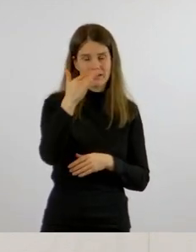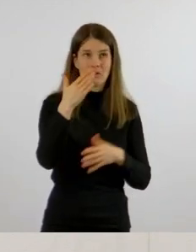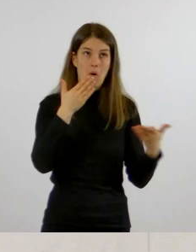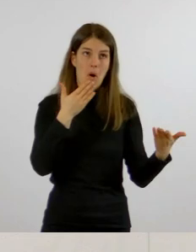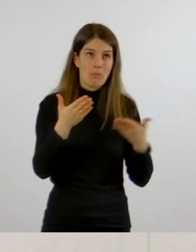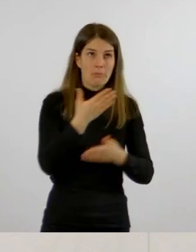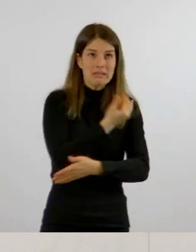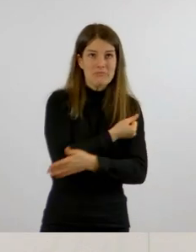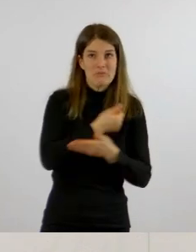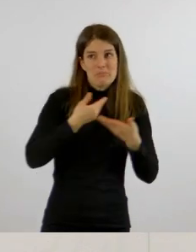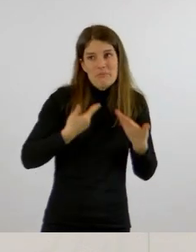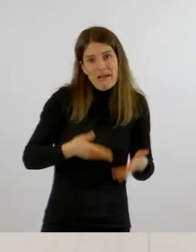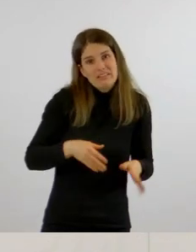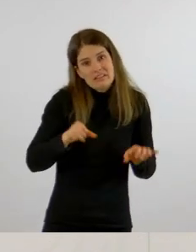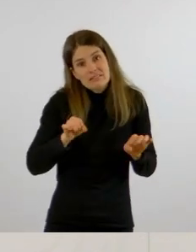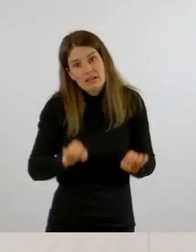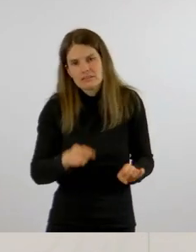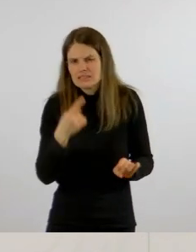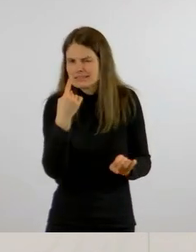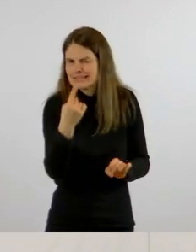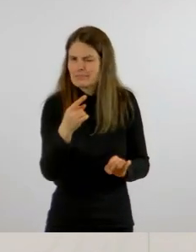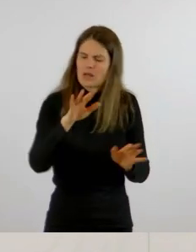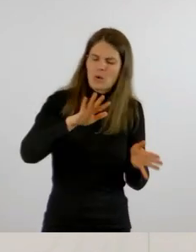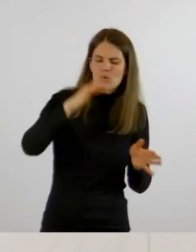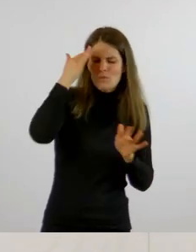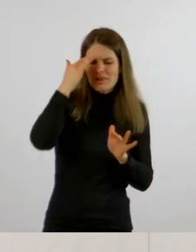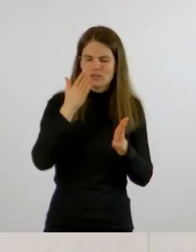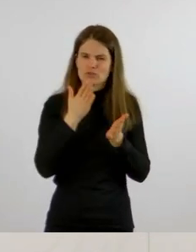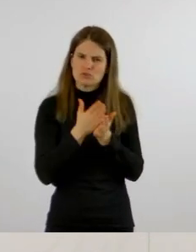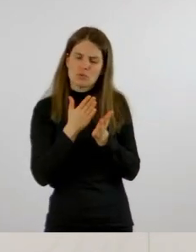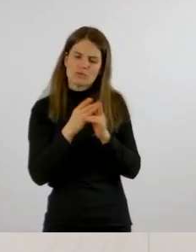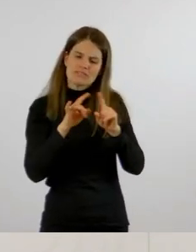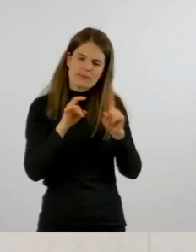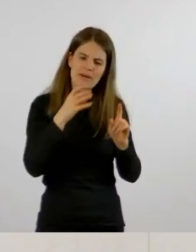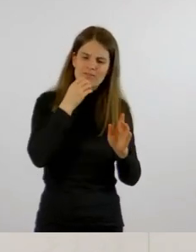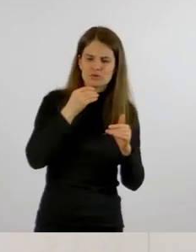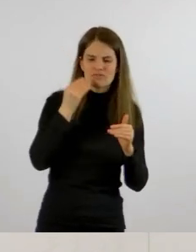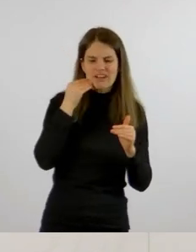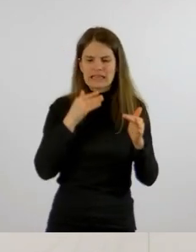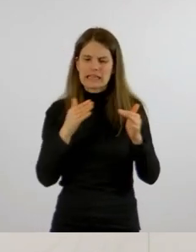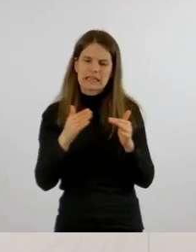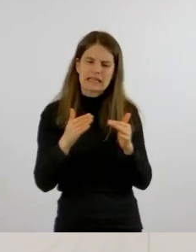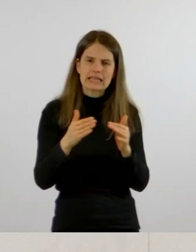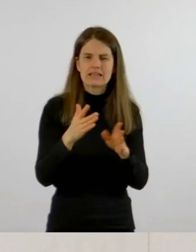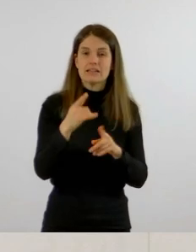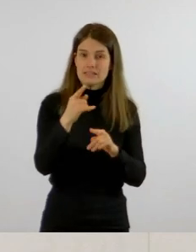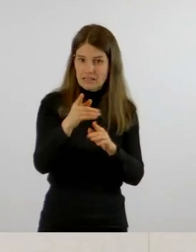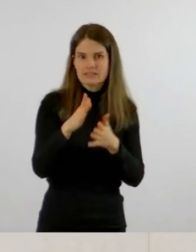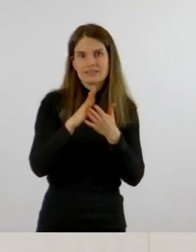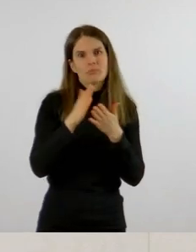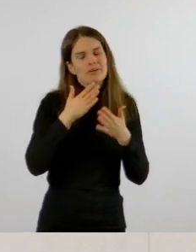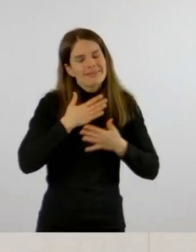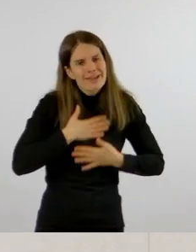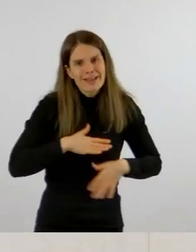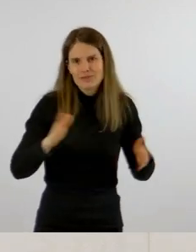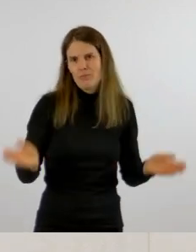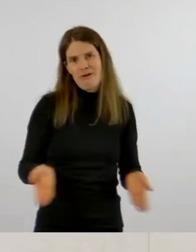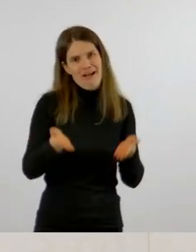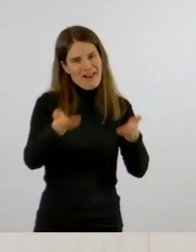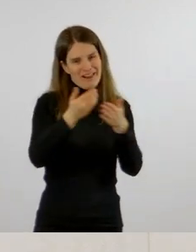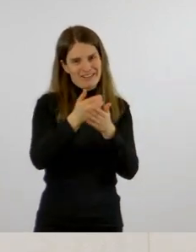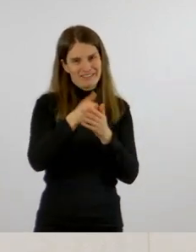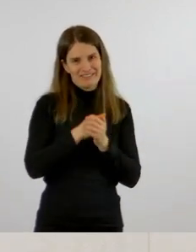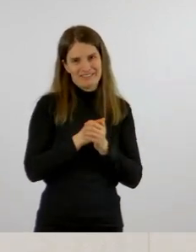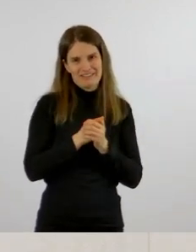ohnehin andeuten, dass Sie sich diesem Thema nähern wollen, will ich Sie dazu noch einmal ermuntern und Ihnen sagen, wir haben